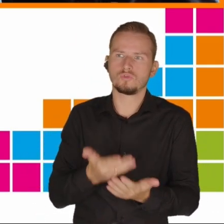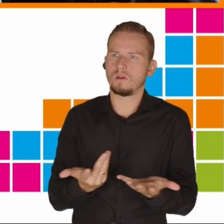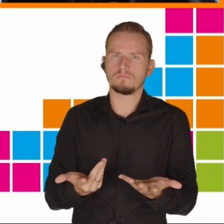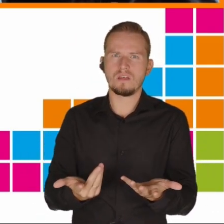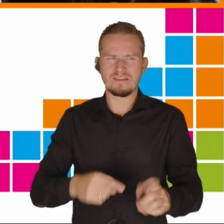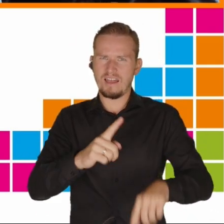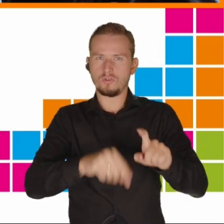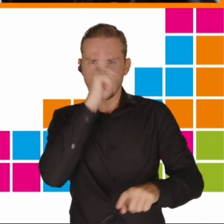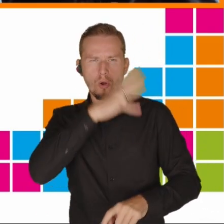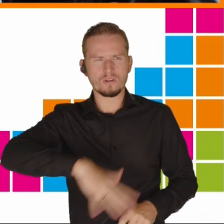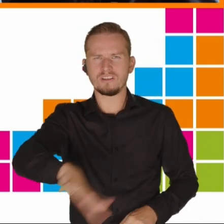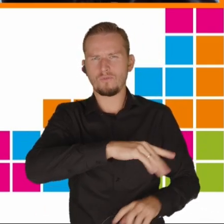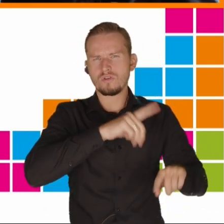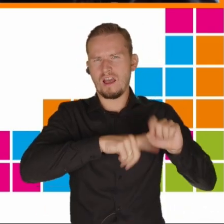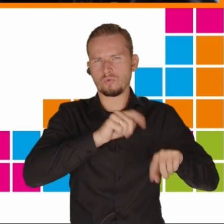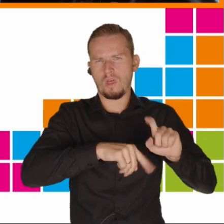w społeczeństwie.